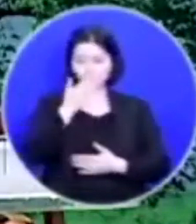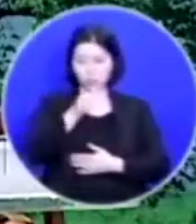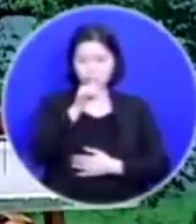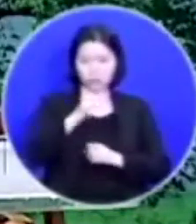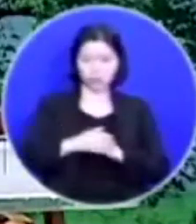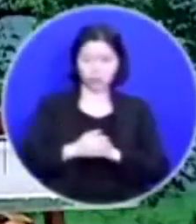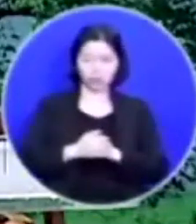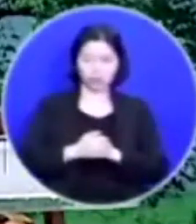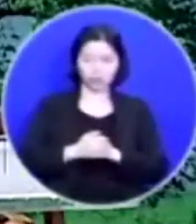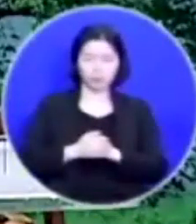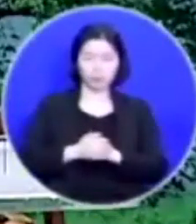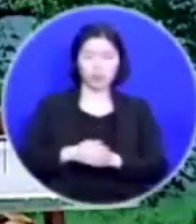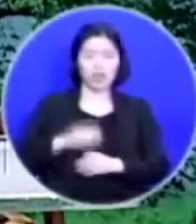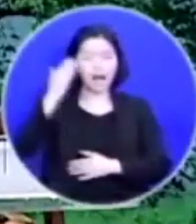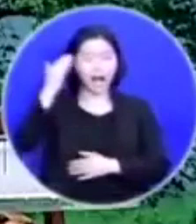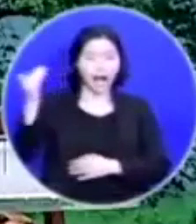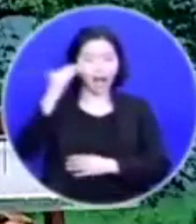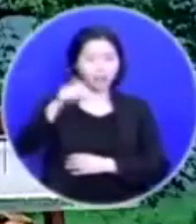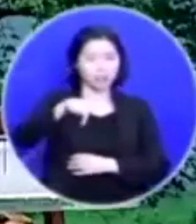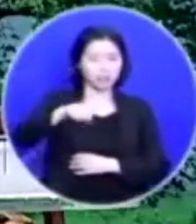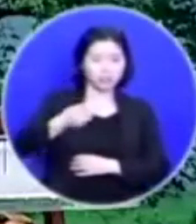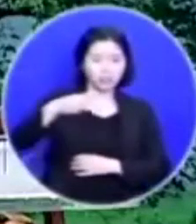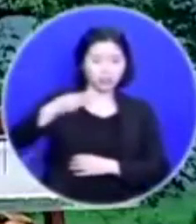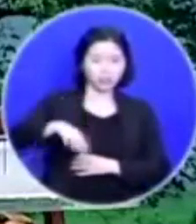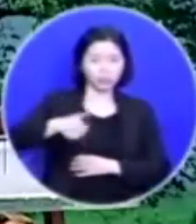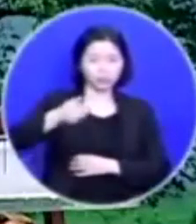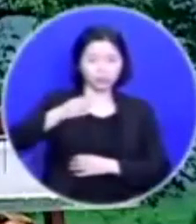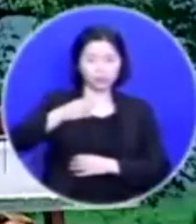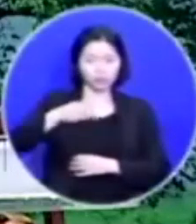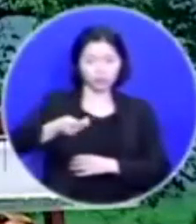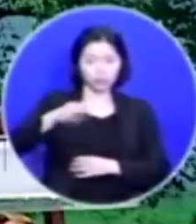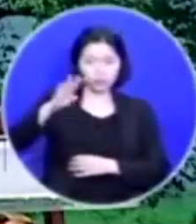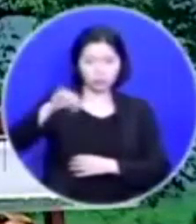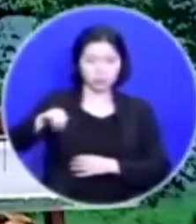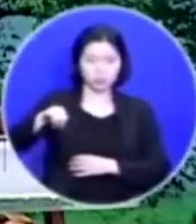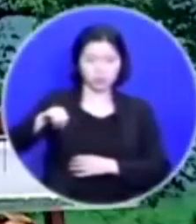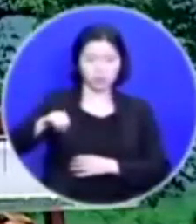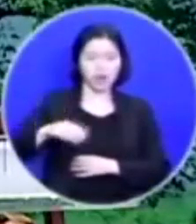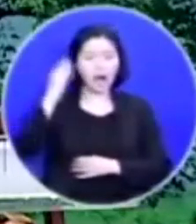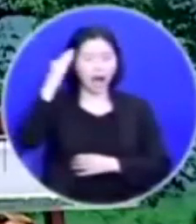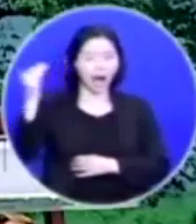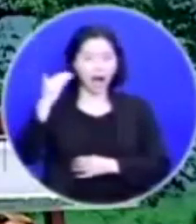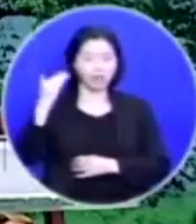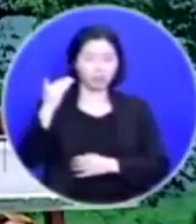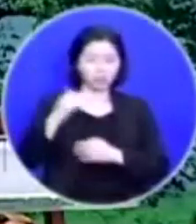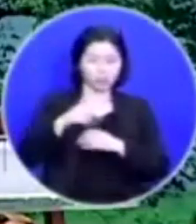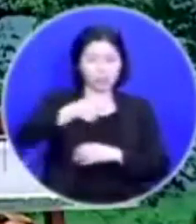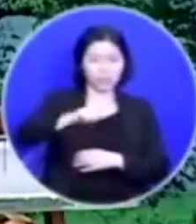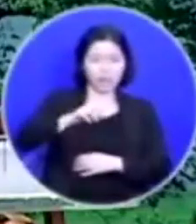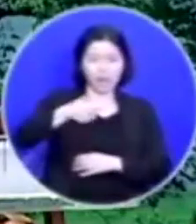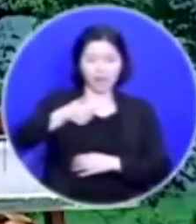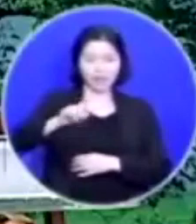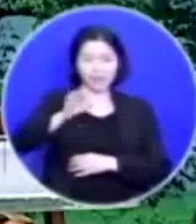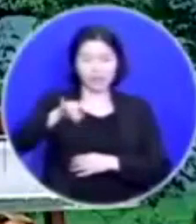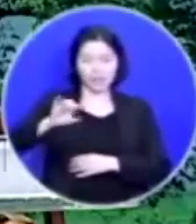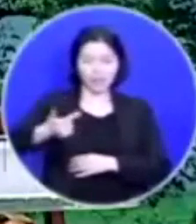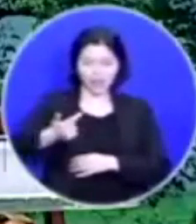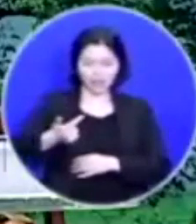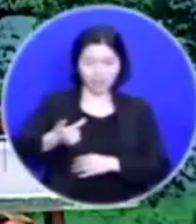한국이 그룬투비라고 불리는 가난 농군학교 김용기 장로님 자유당 시절에